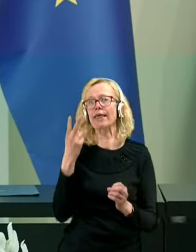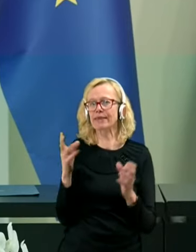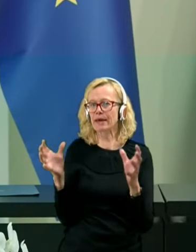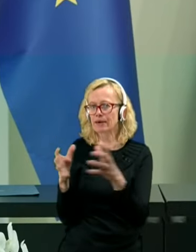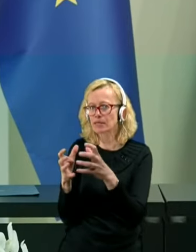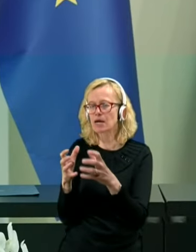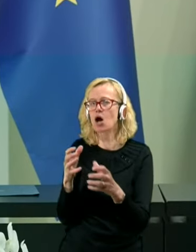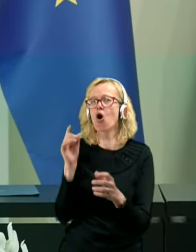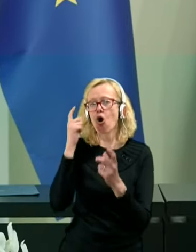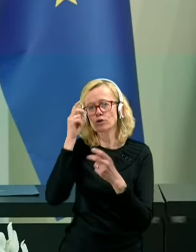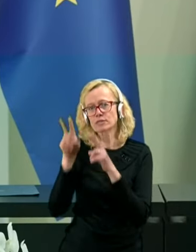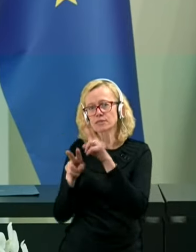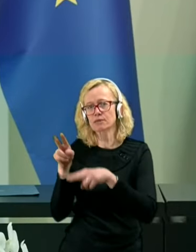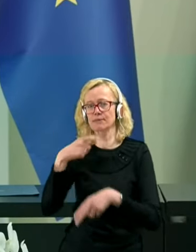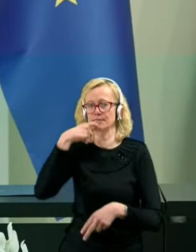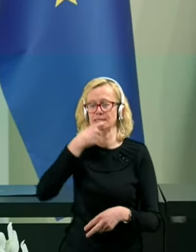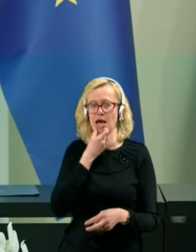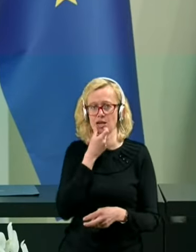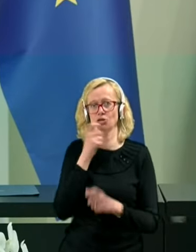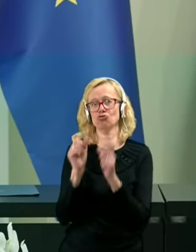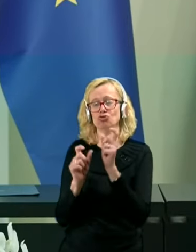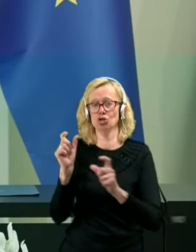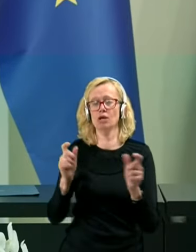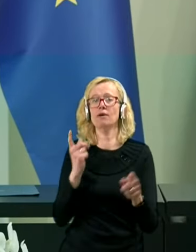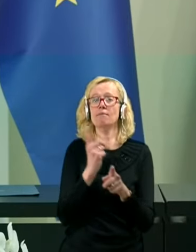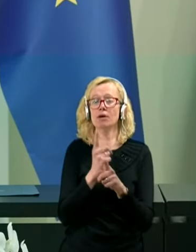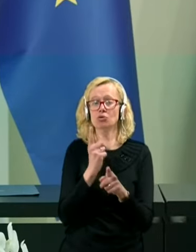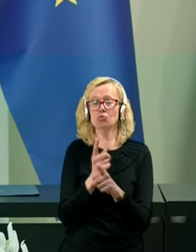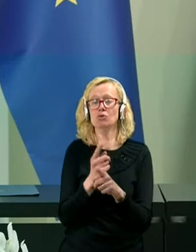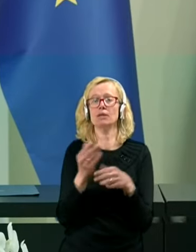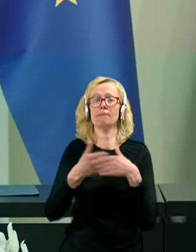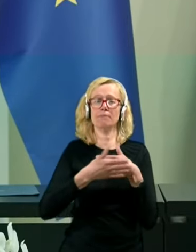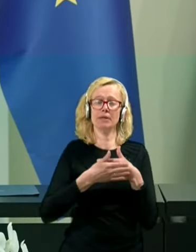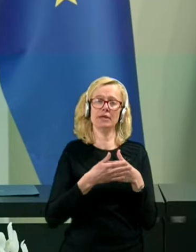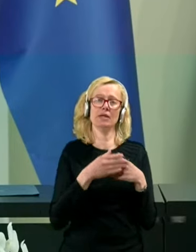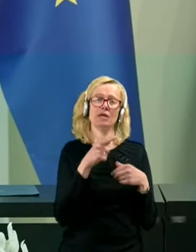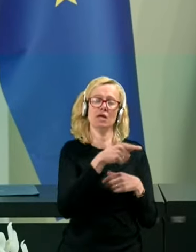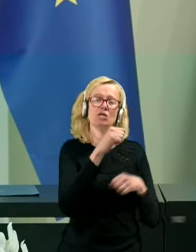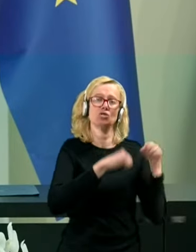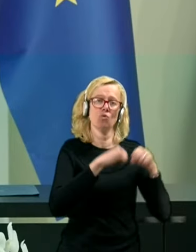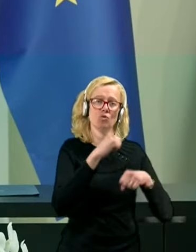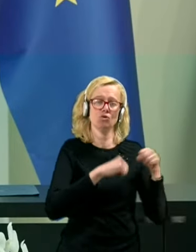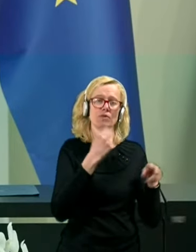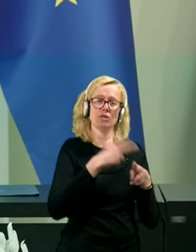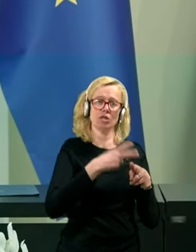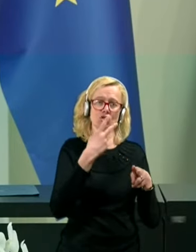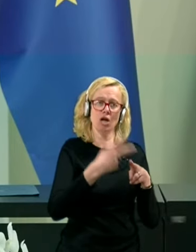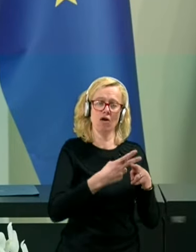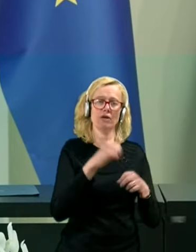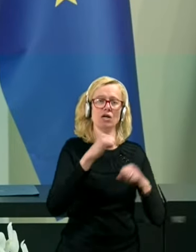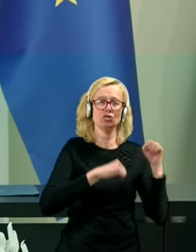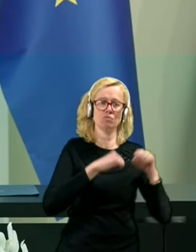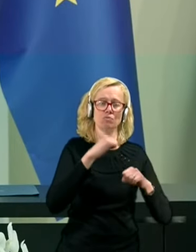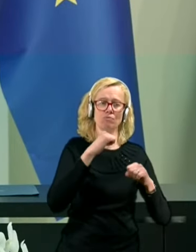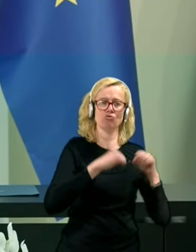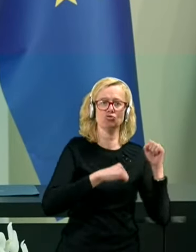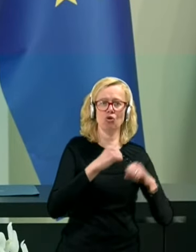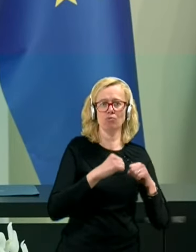pa tudi pri sposobnosti državnega sistema na reagiranje na krize,